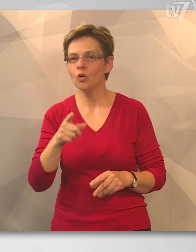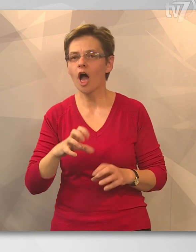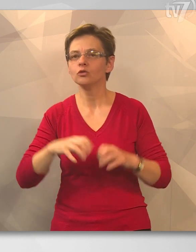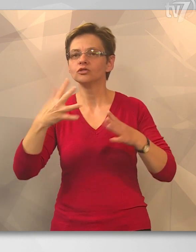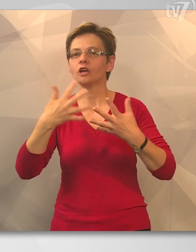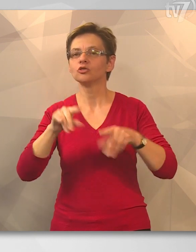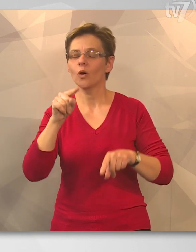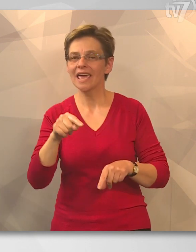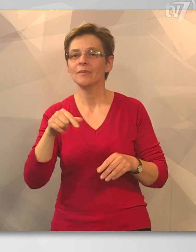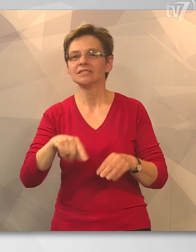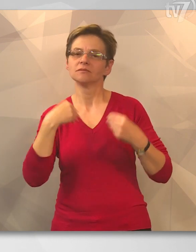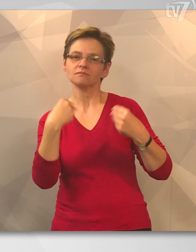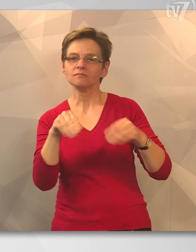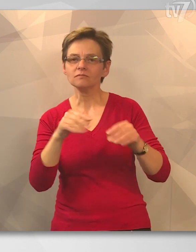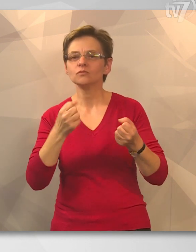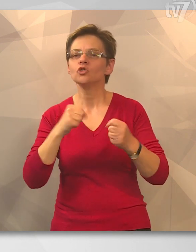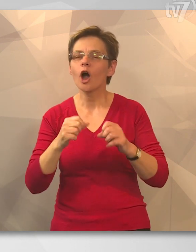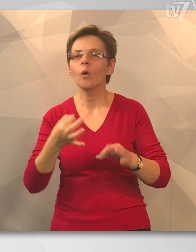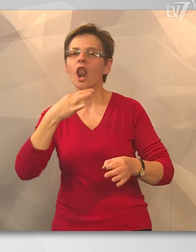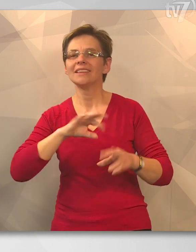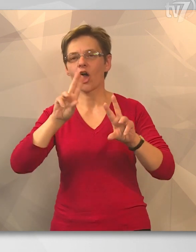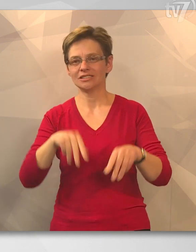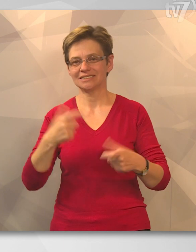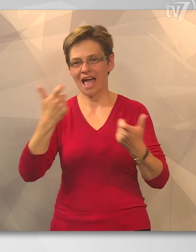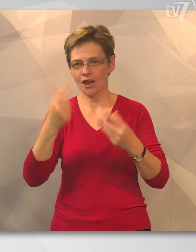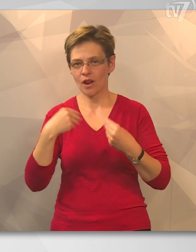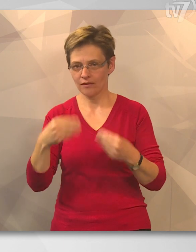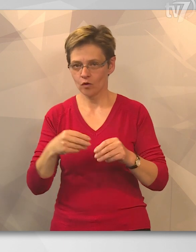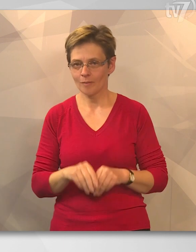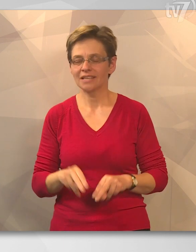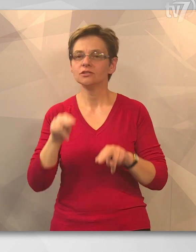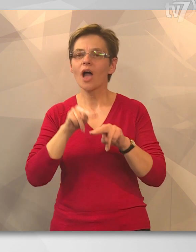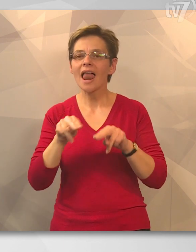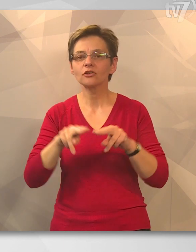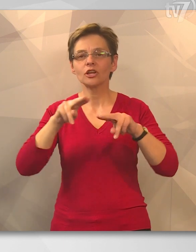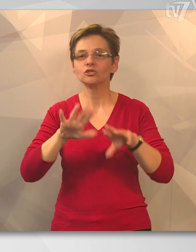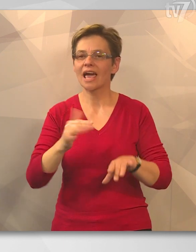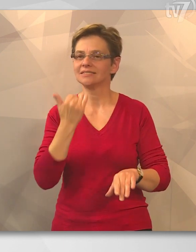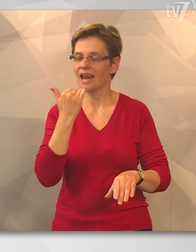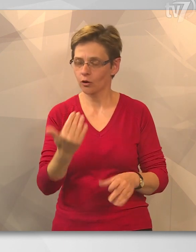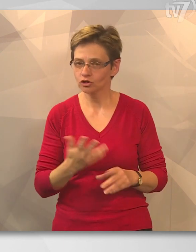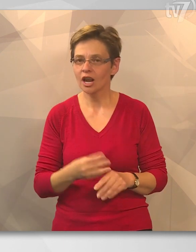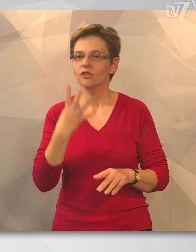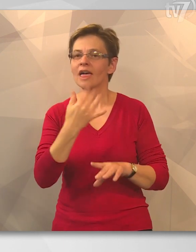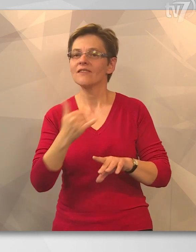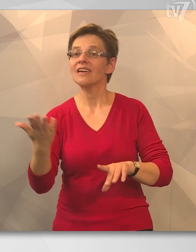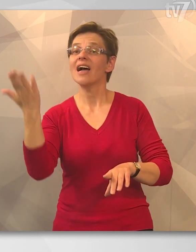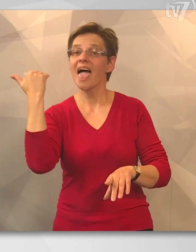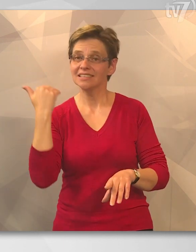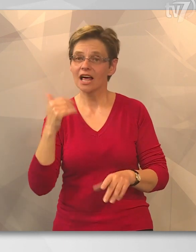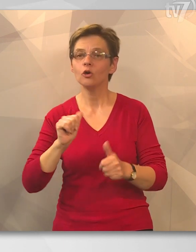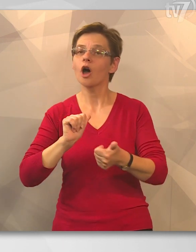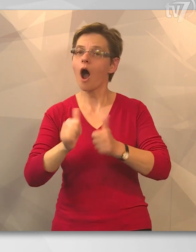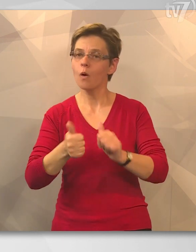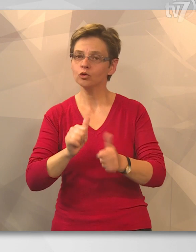dúzzasztógépész itt éppen a létesítmény gyakorlati hasznát magyarázza. Az elektronikus rendszernek köszönhetően 40